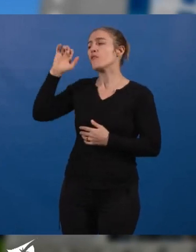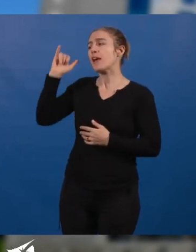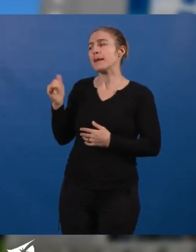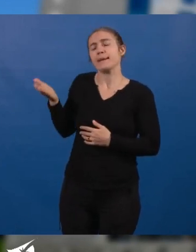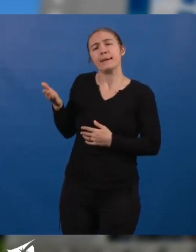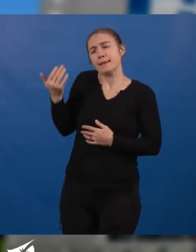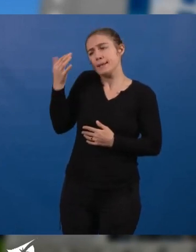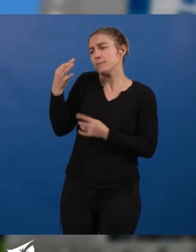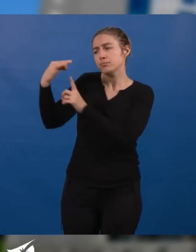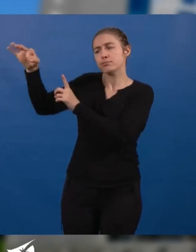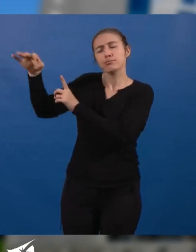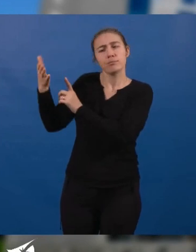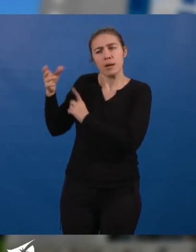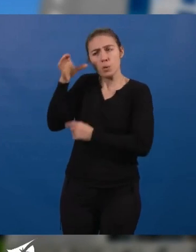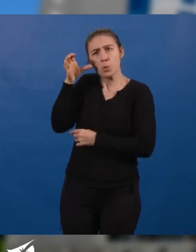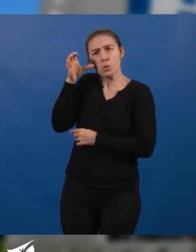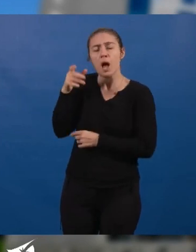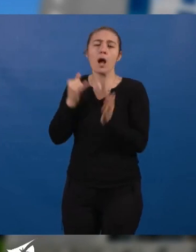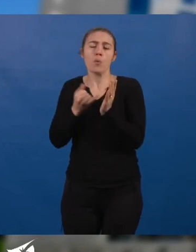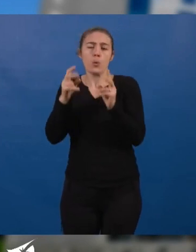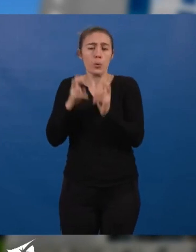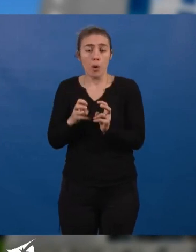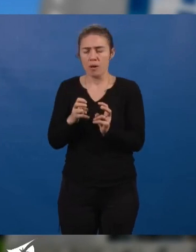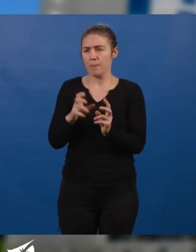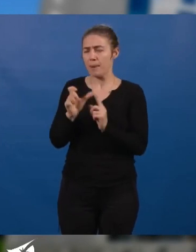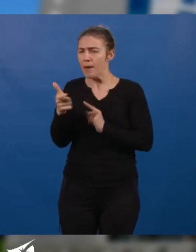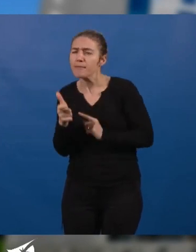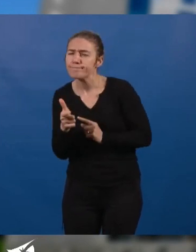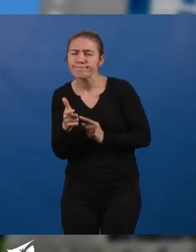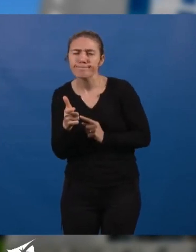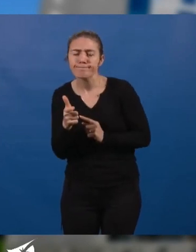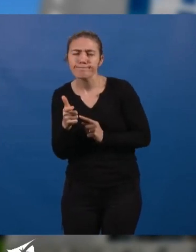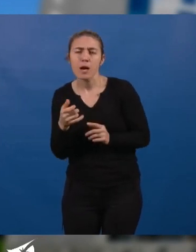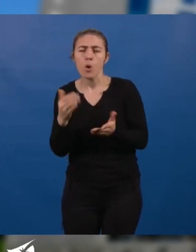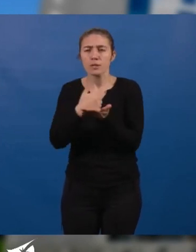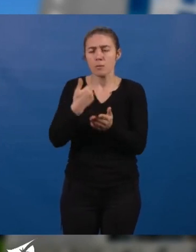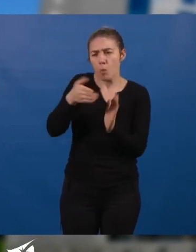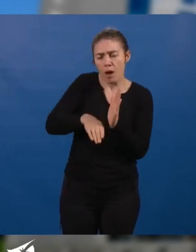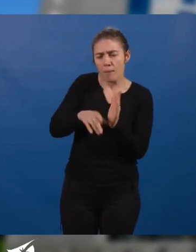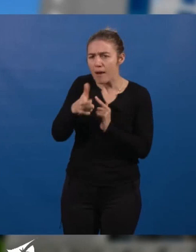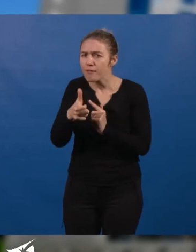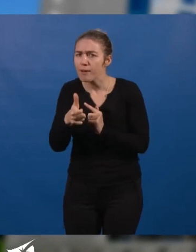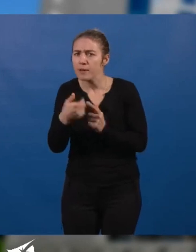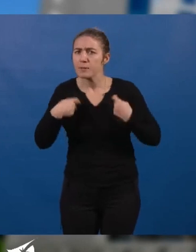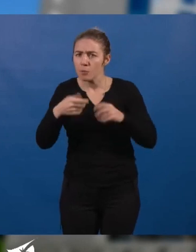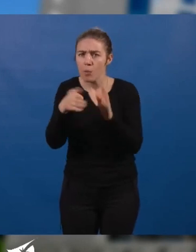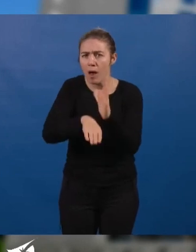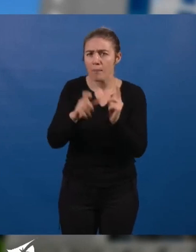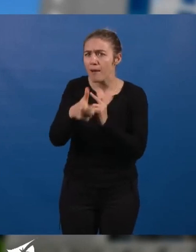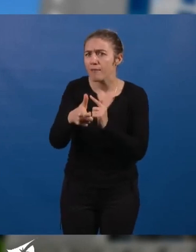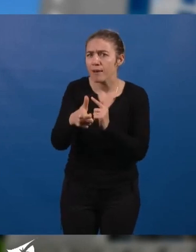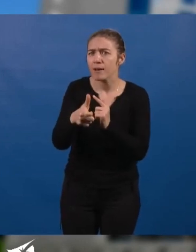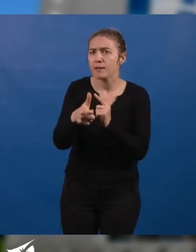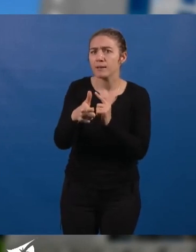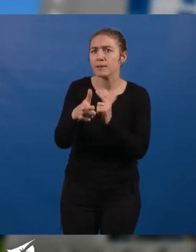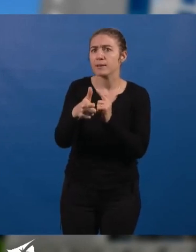entendu votre proposition de moins d'impôts, mais derrière moins d'impôts, c'est moins de recettes, derrière moins de recettes, c'est moins de dépenses, moins de dépenses